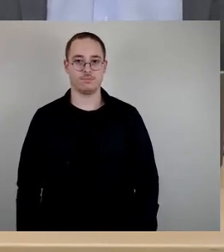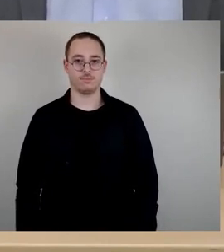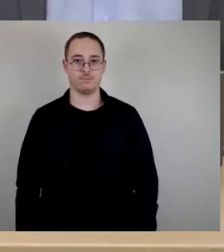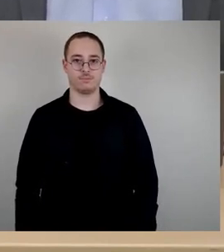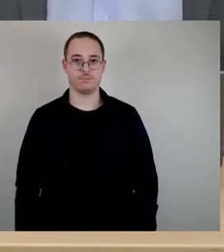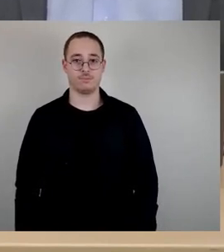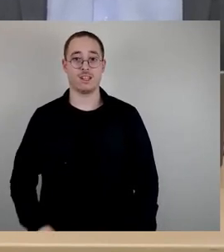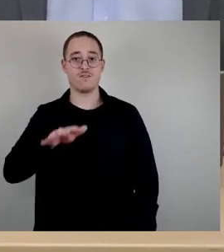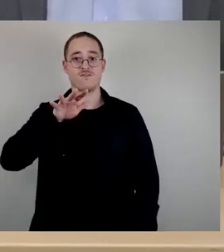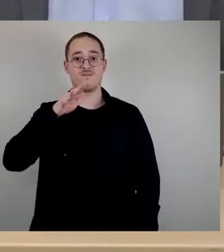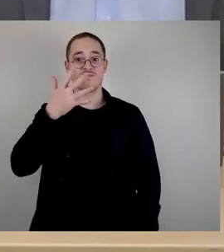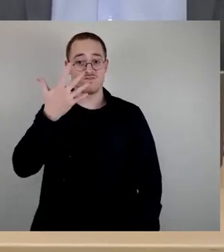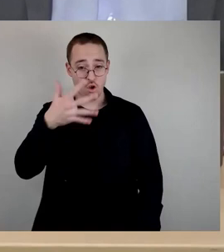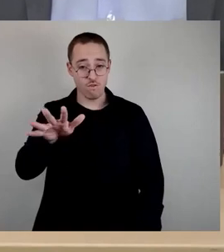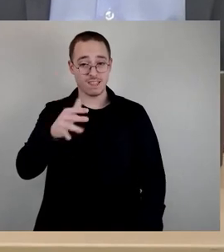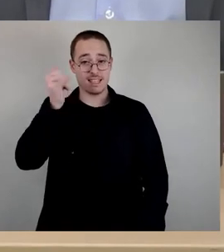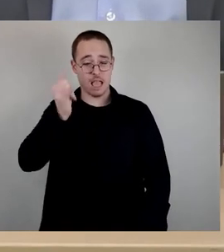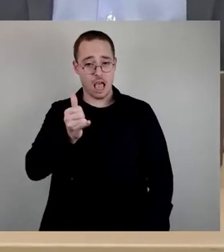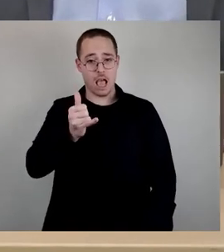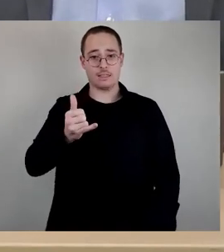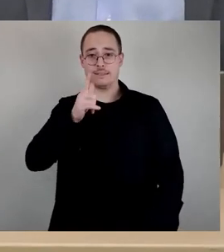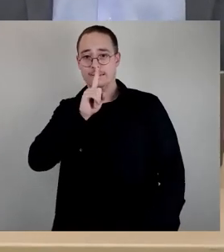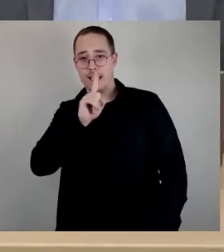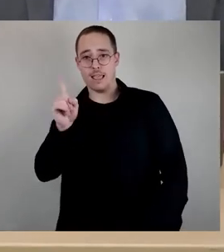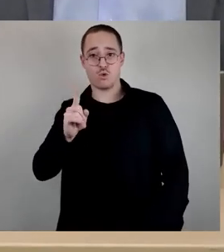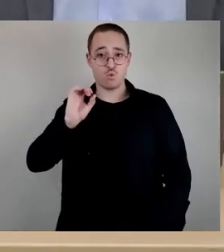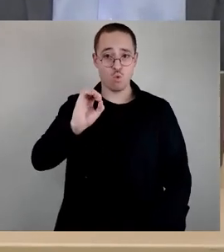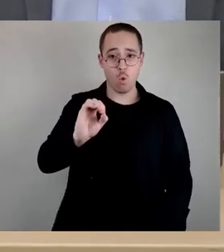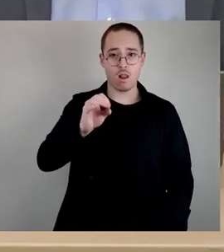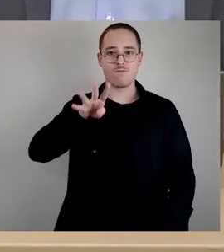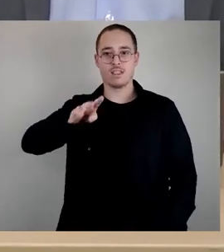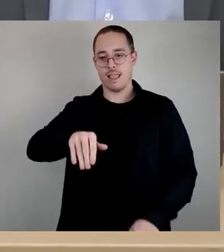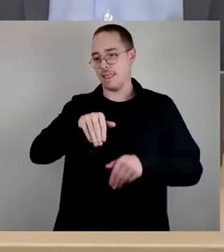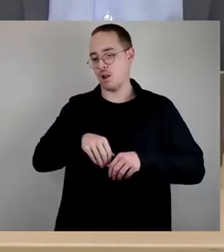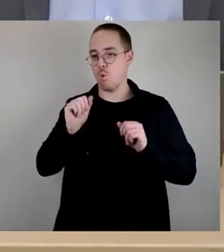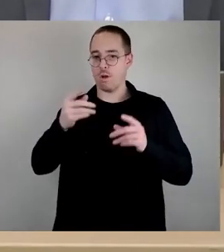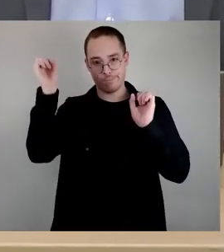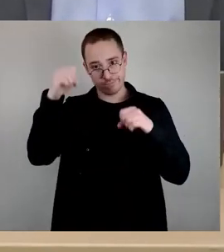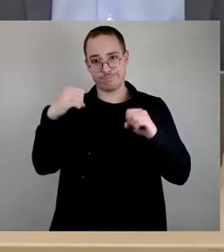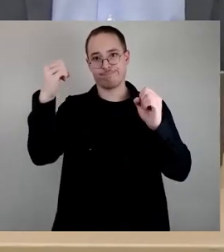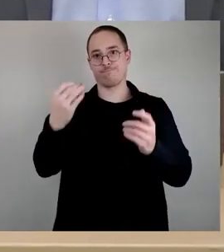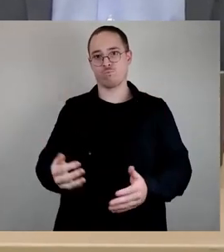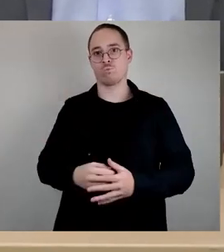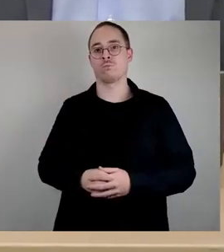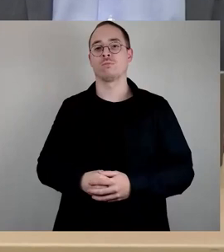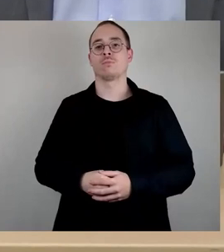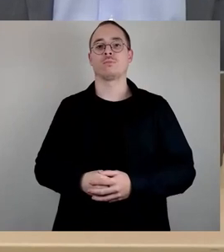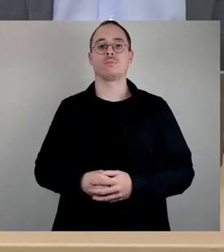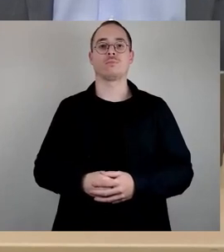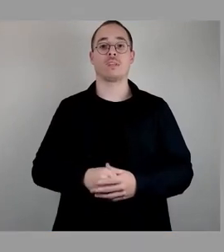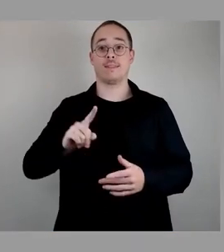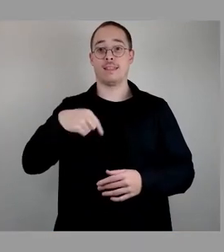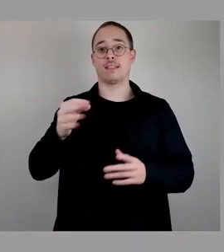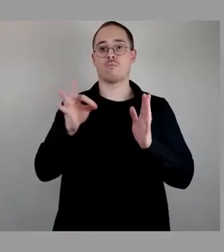50 ja, keine Nein, 14 Enthaltungen beschlossen. Wir kommen zum Punkt